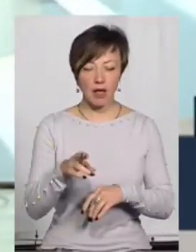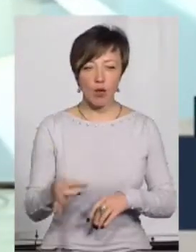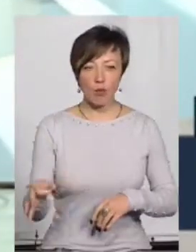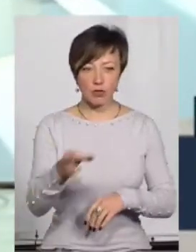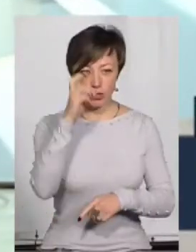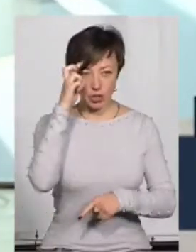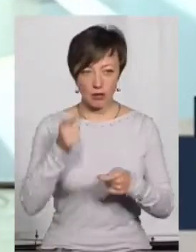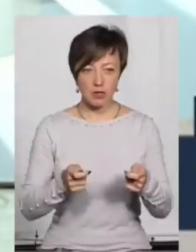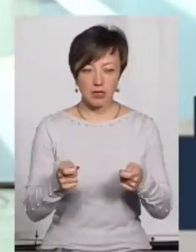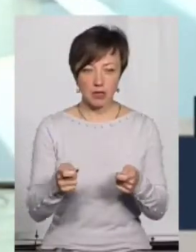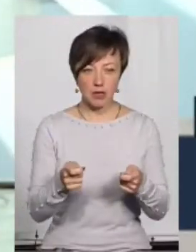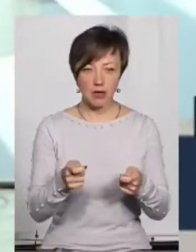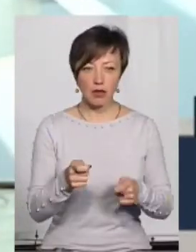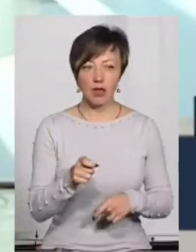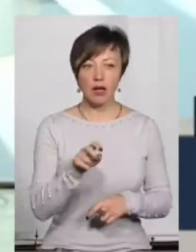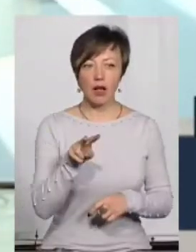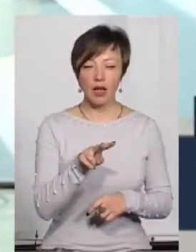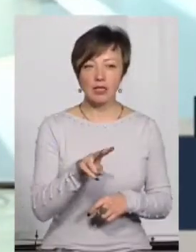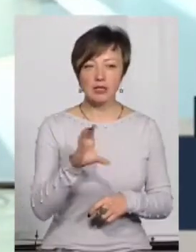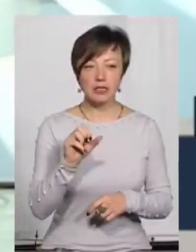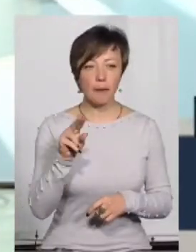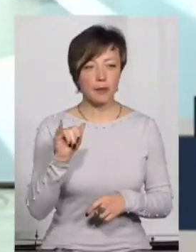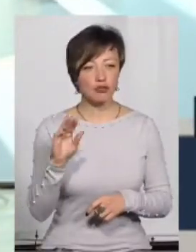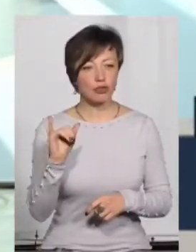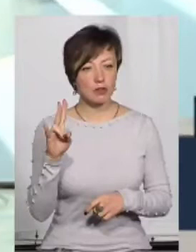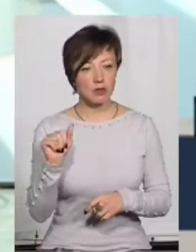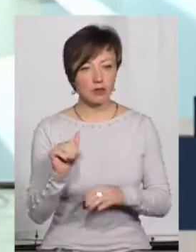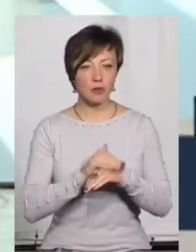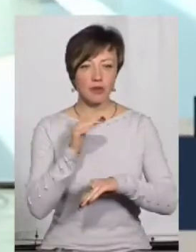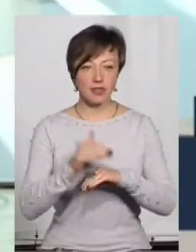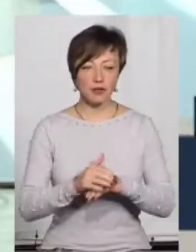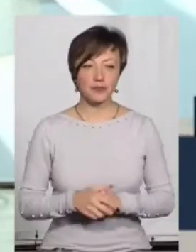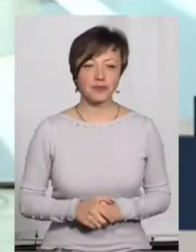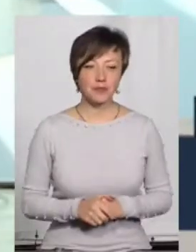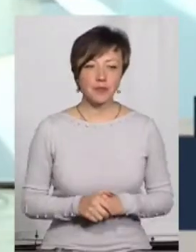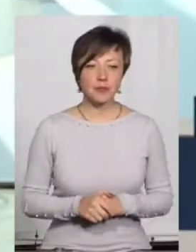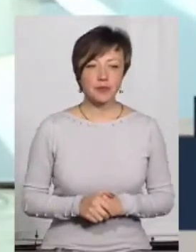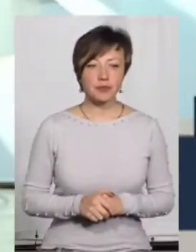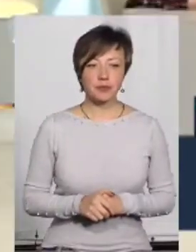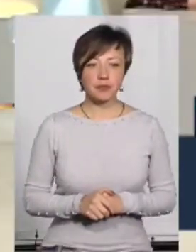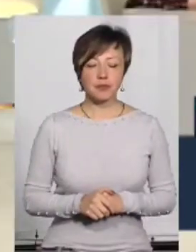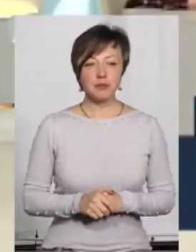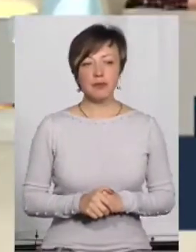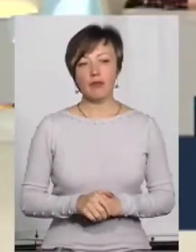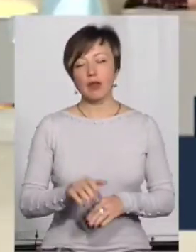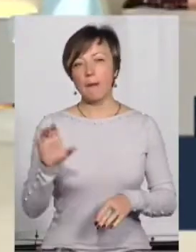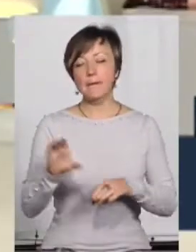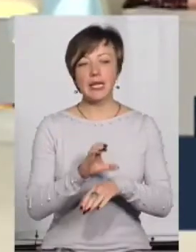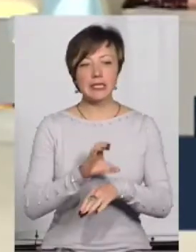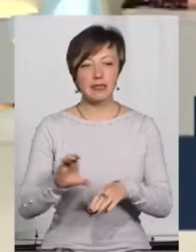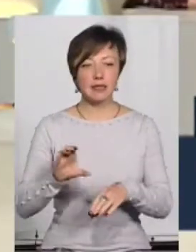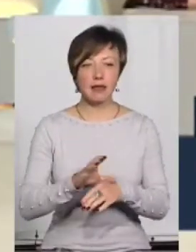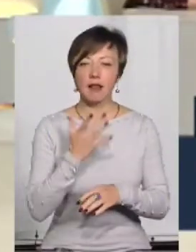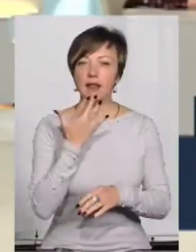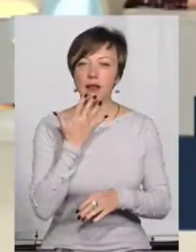Хмельницької обласної державної адміністрації, Лілією Остапішиною. Добрий вечір. Добрий вечір. Прес-секретарка Нацполіції в